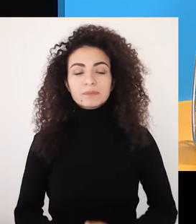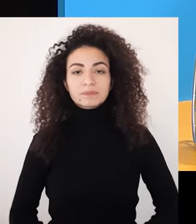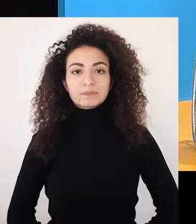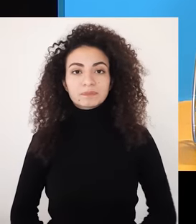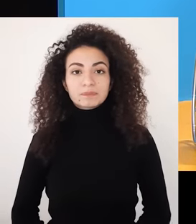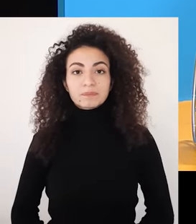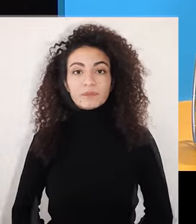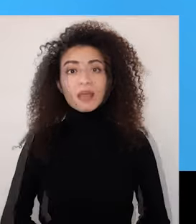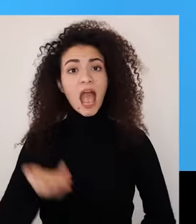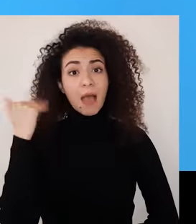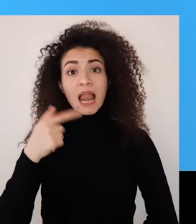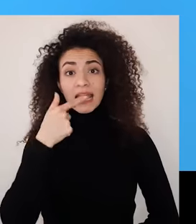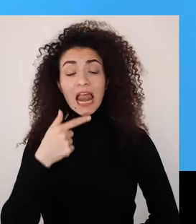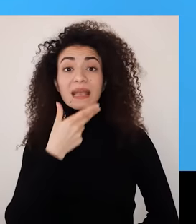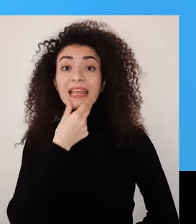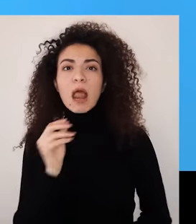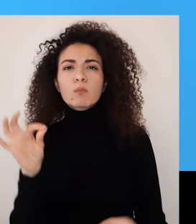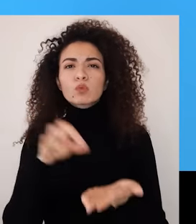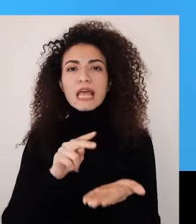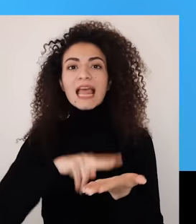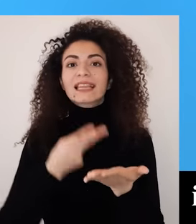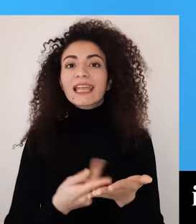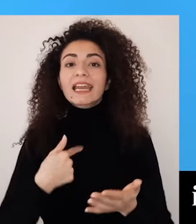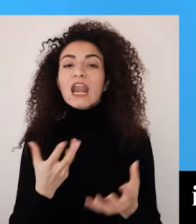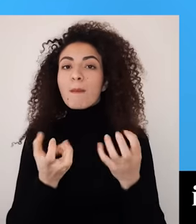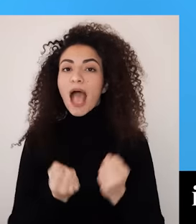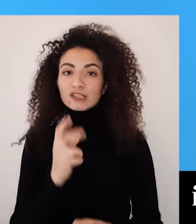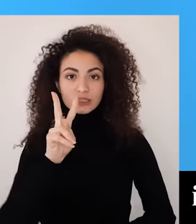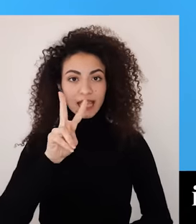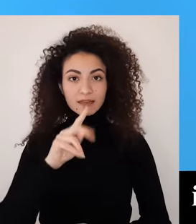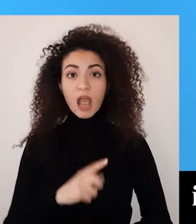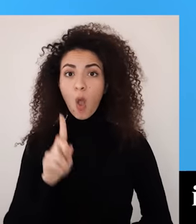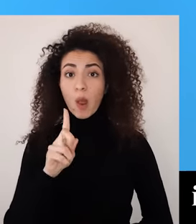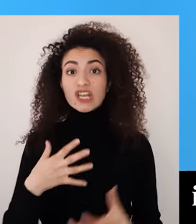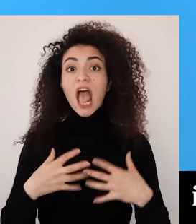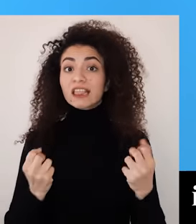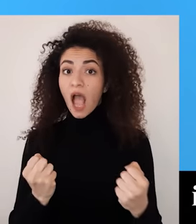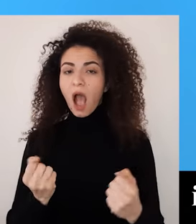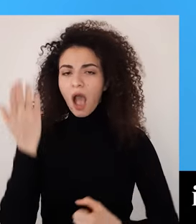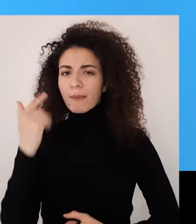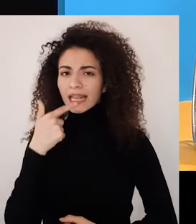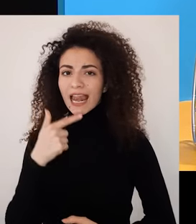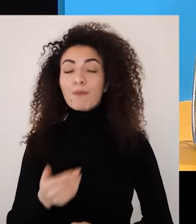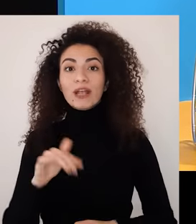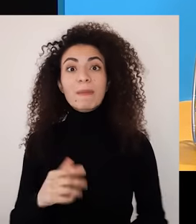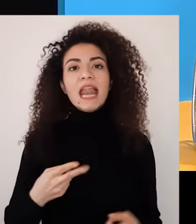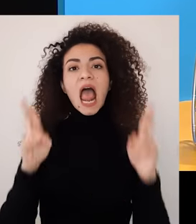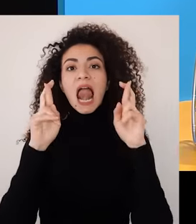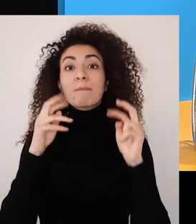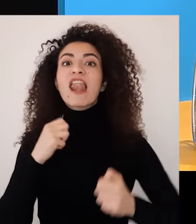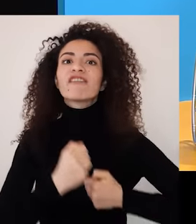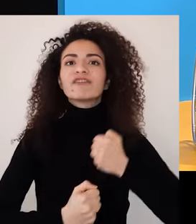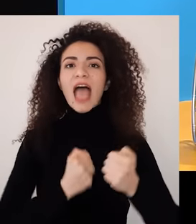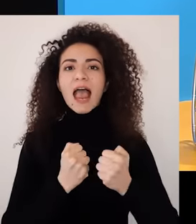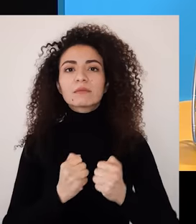للحظات وتجاوب بالفقرة السابقة تأكدنا أنه لإحداث أي تغيير نحن بحاجة لأمرين الطاقة اللي سبقوا